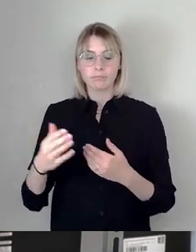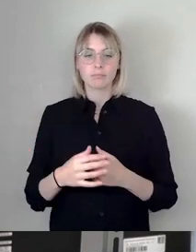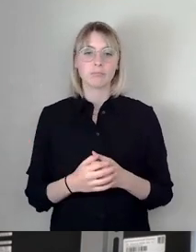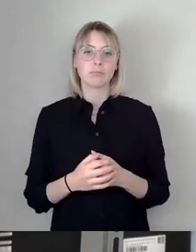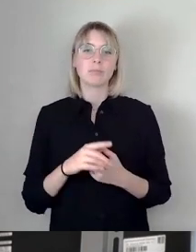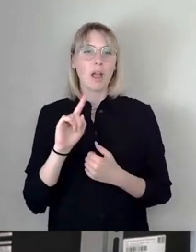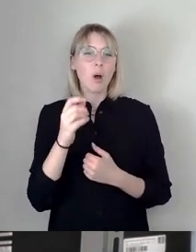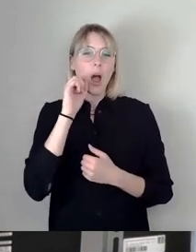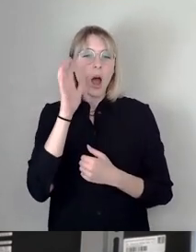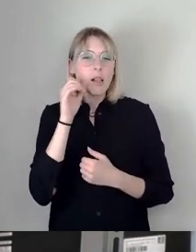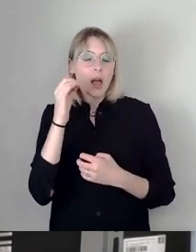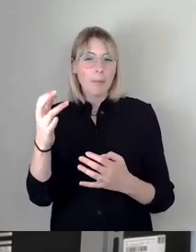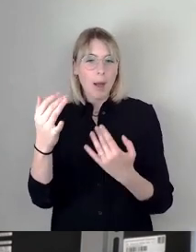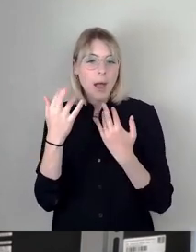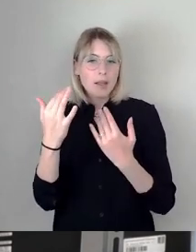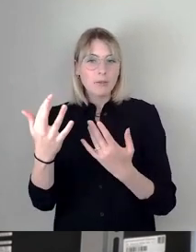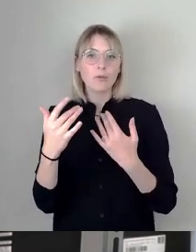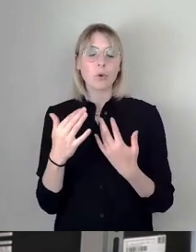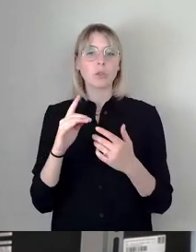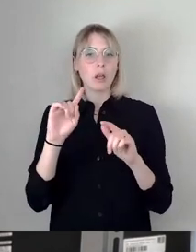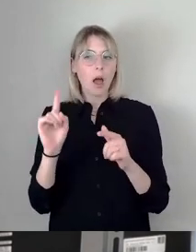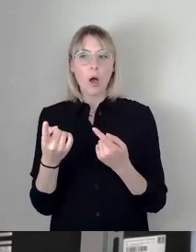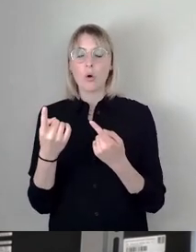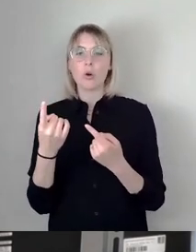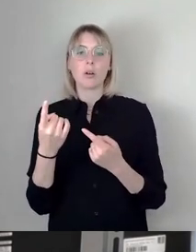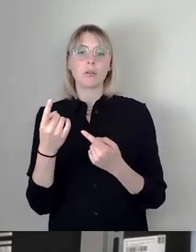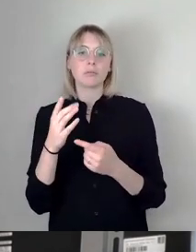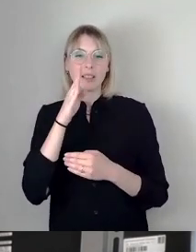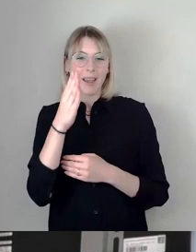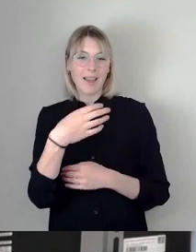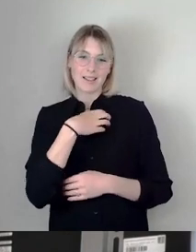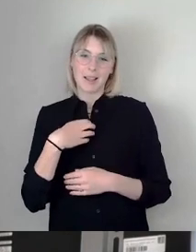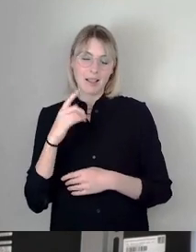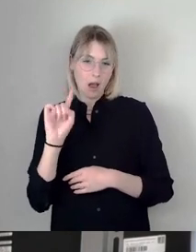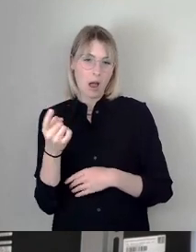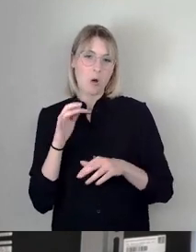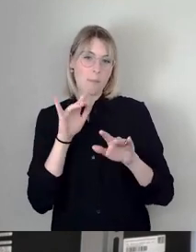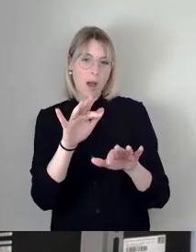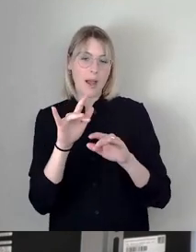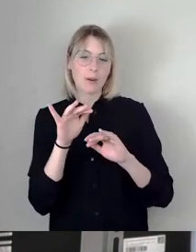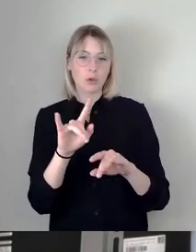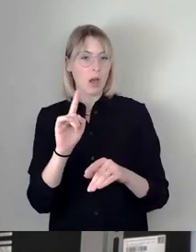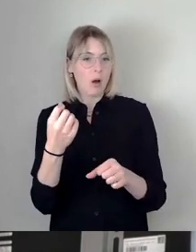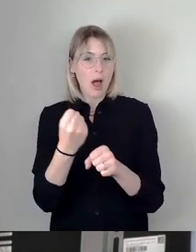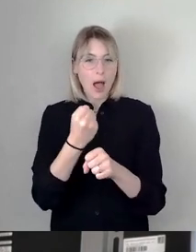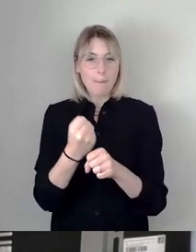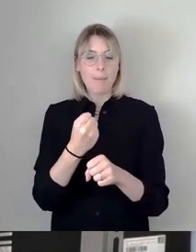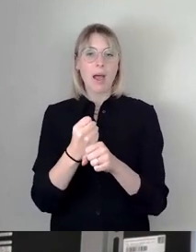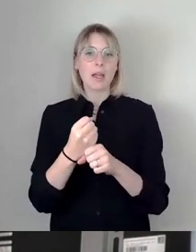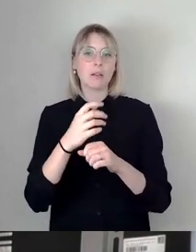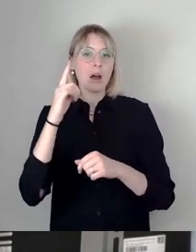sie haben sich auch direkt und indirekt auf die Stadt Dresden, die Arbeit von Verwaltung und Rat ausgewirkt.